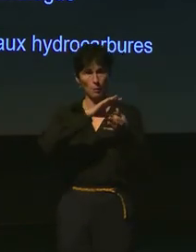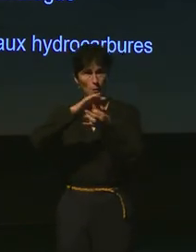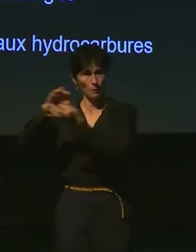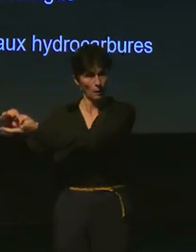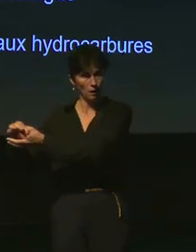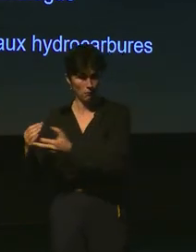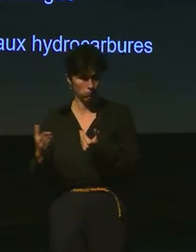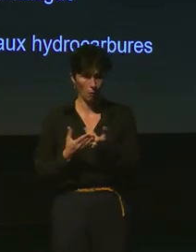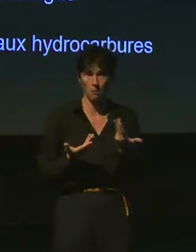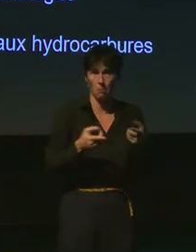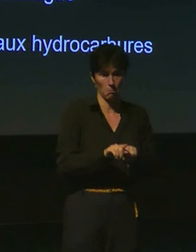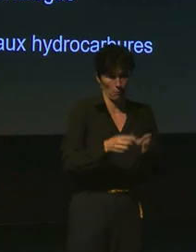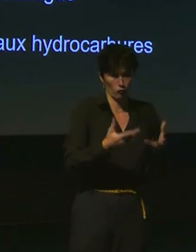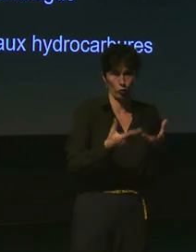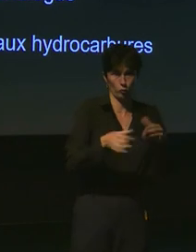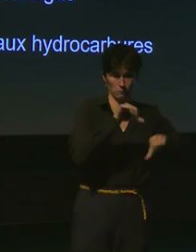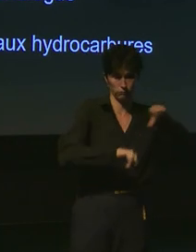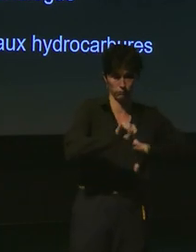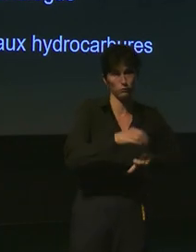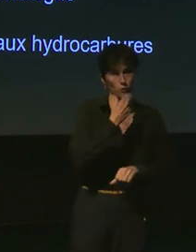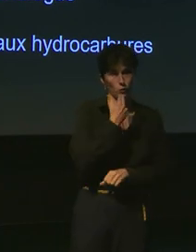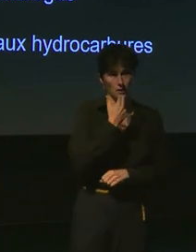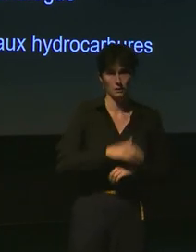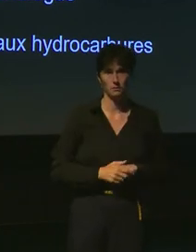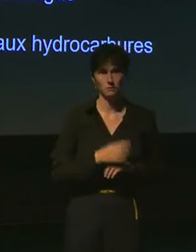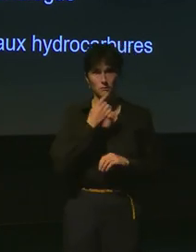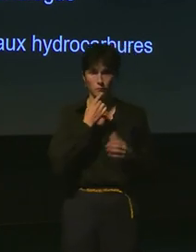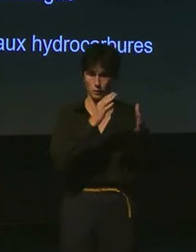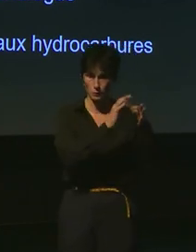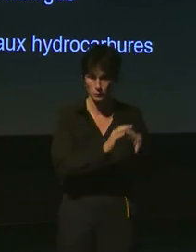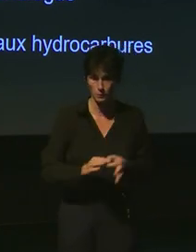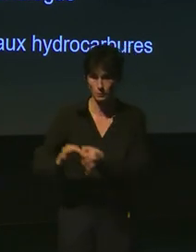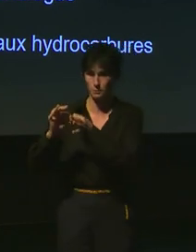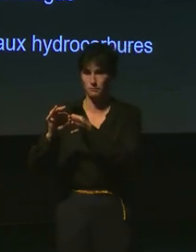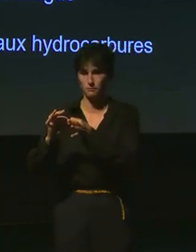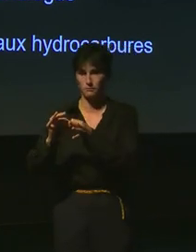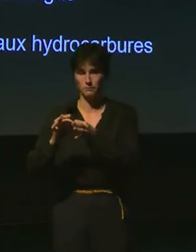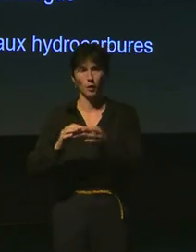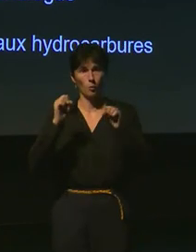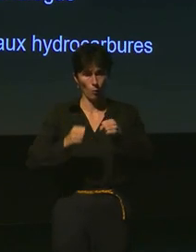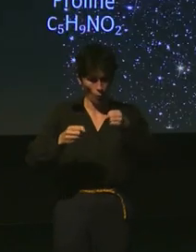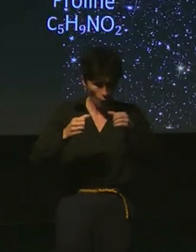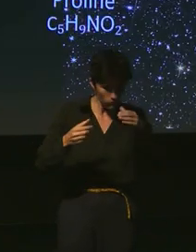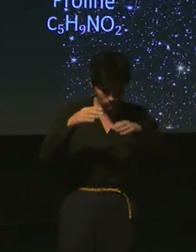analogues à nos hydrogènes donc c'est l'amorce de la polymérisation donc on peut faire des composés complexes milieu